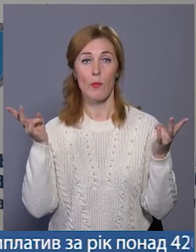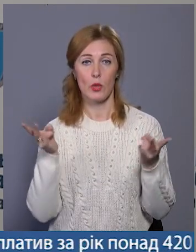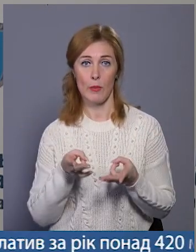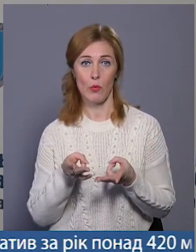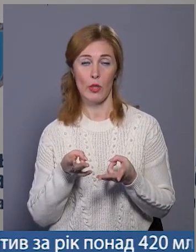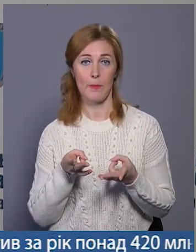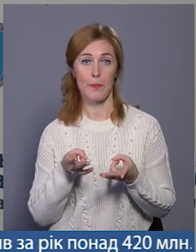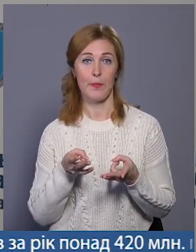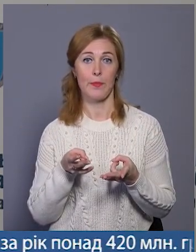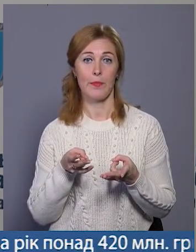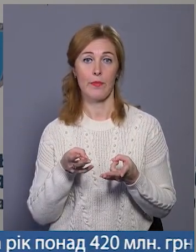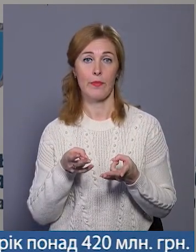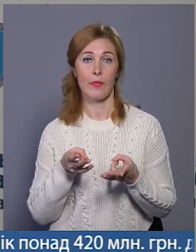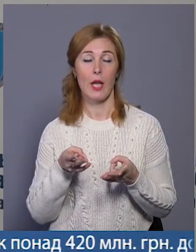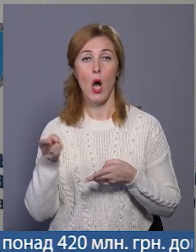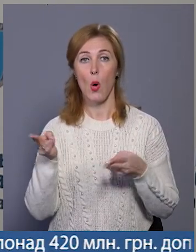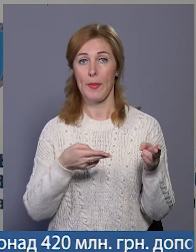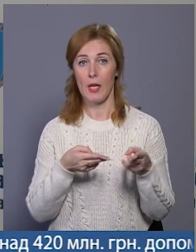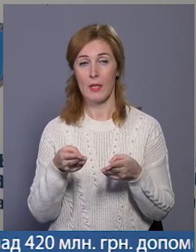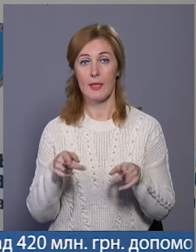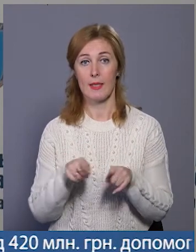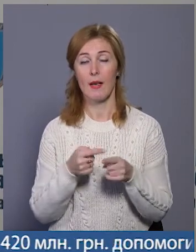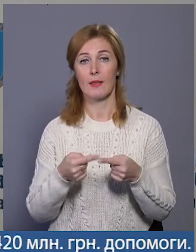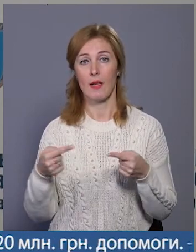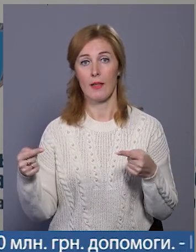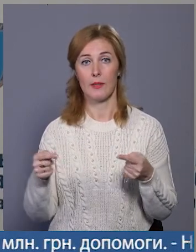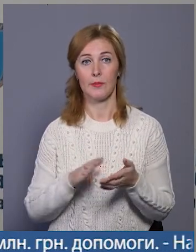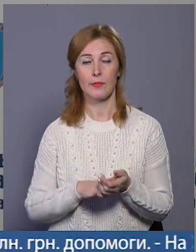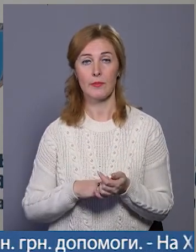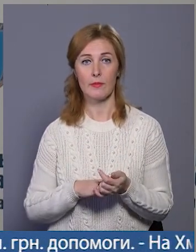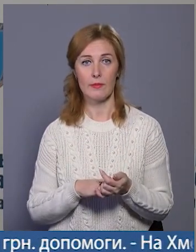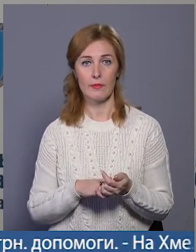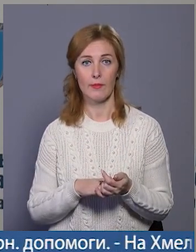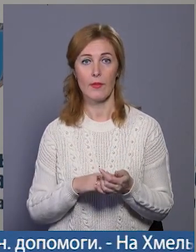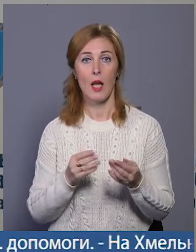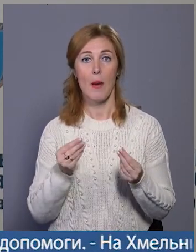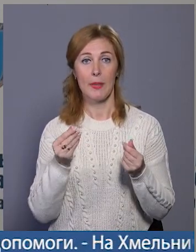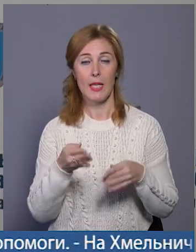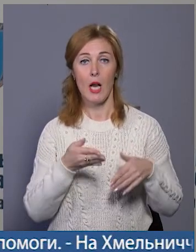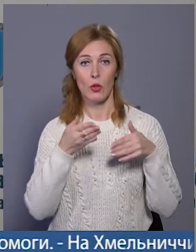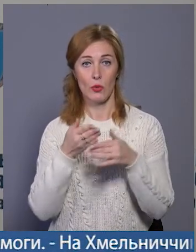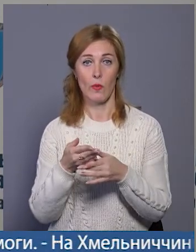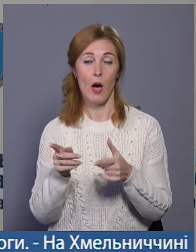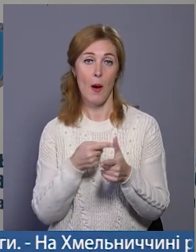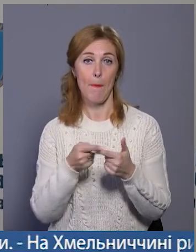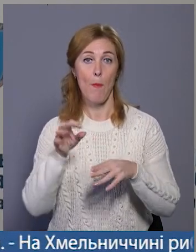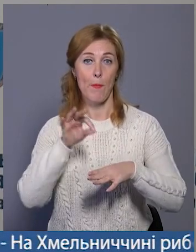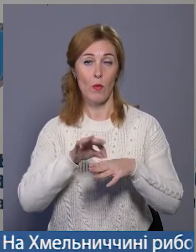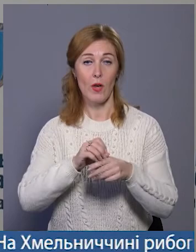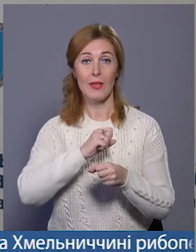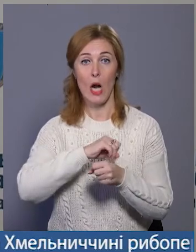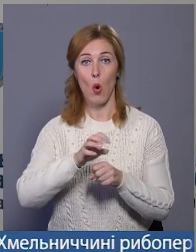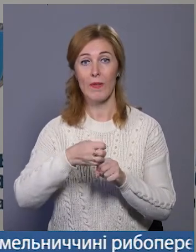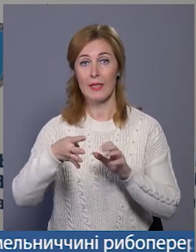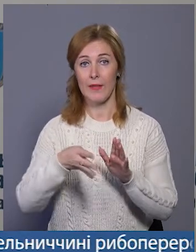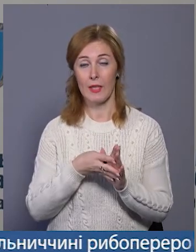негайної операції. Ну, окремо, власне, ми виплачемо матеріальну допомогу тим, хто перехворів на COVID-19, так